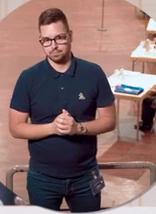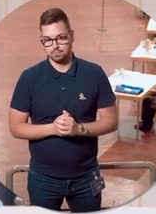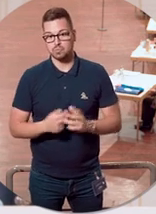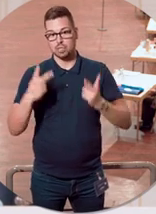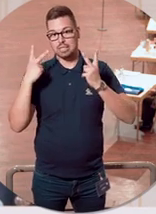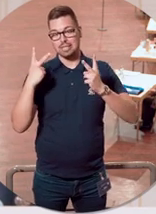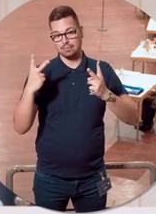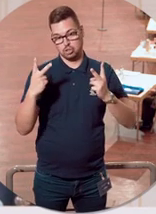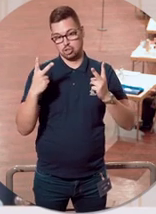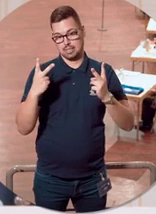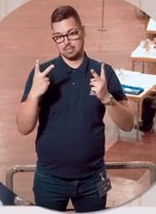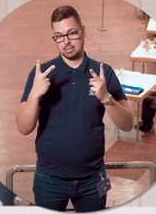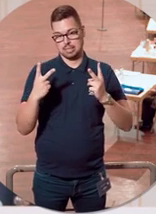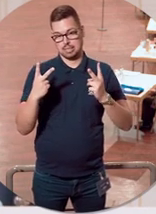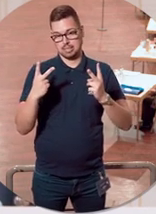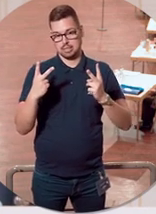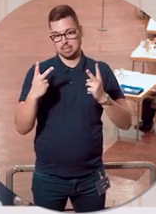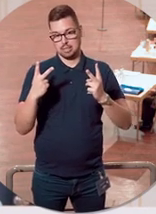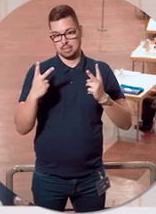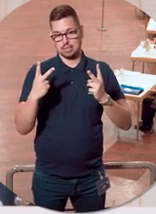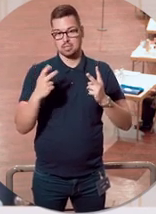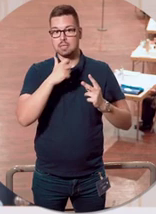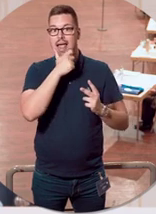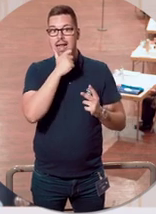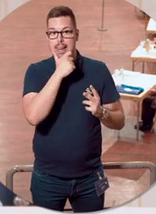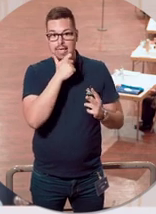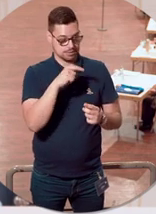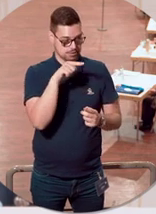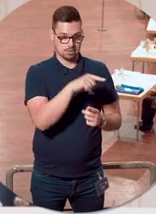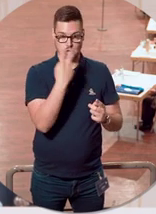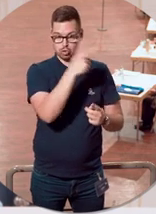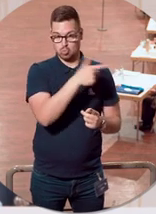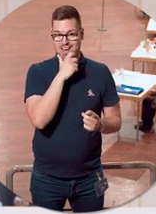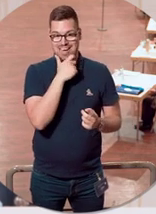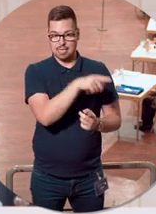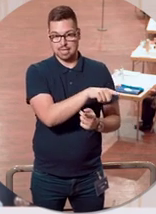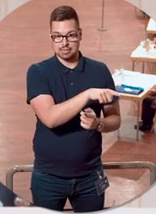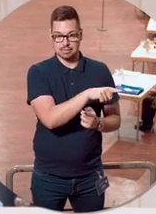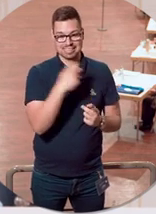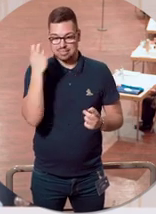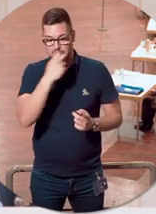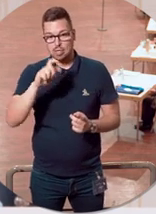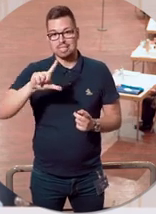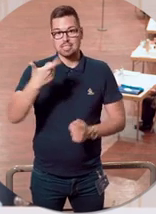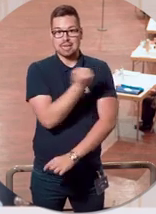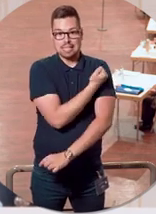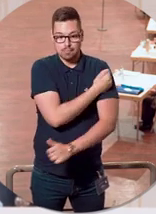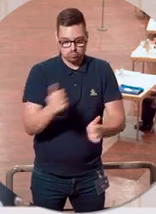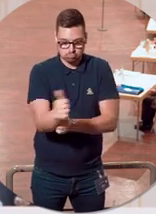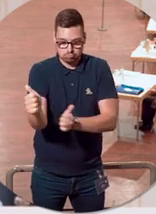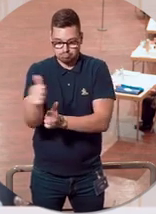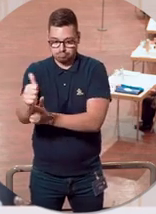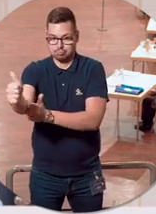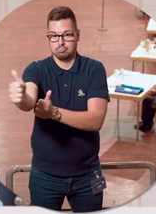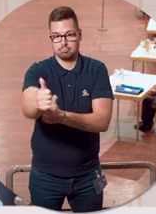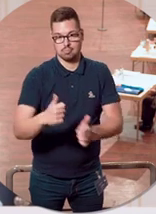wichtigste Faktor, muss man einfach auch sagen. In Großbritannien versucht man im Moment ganz massiv zu versuchen, Zweitimpfungen vorzuziehen, weil wir wissen,